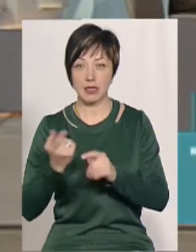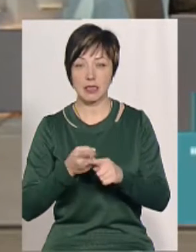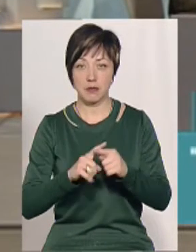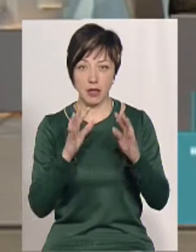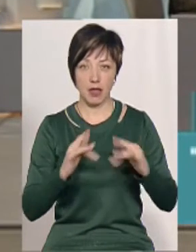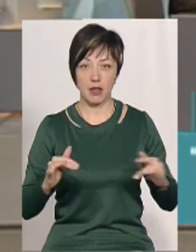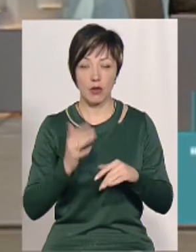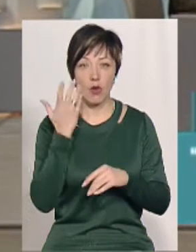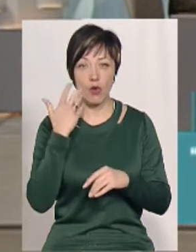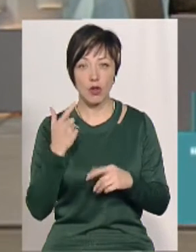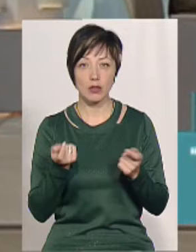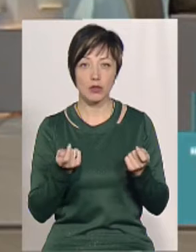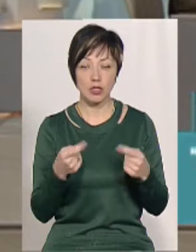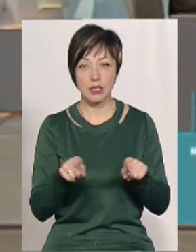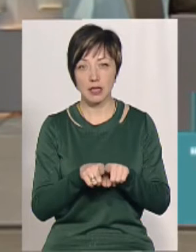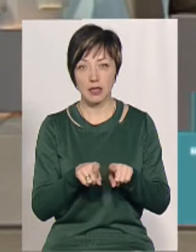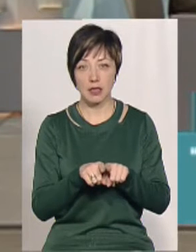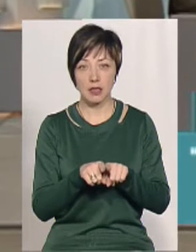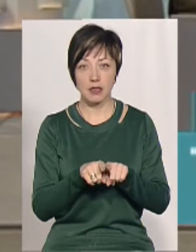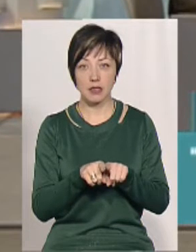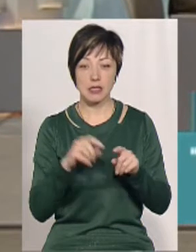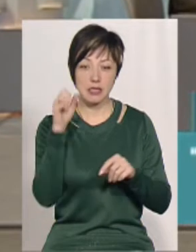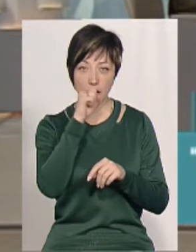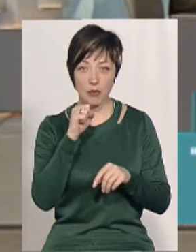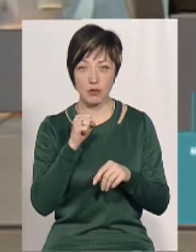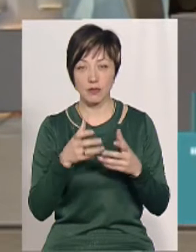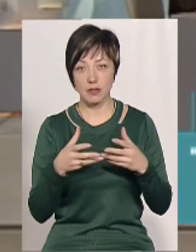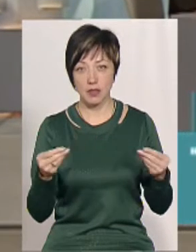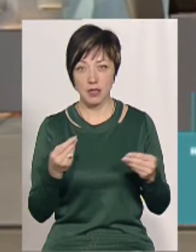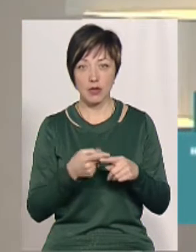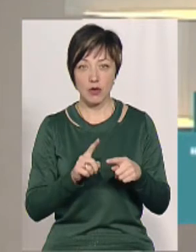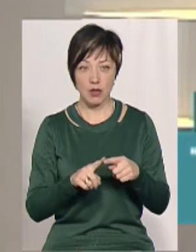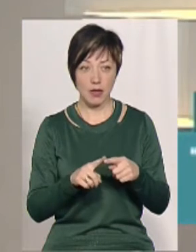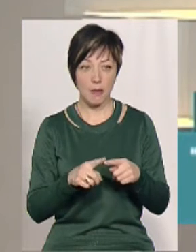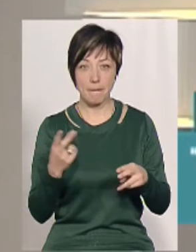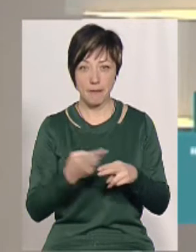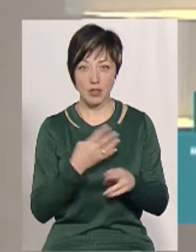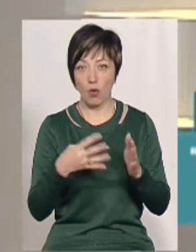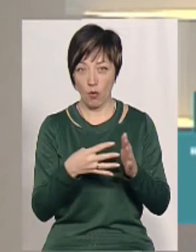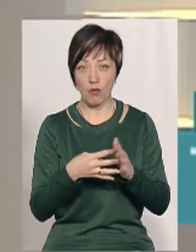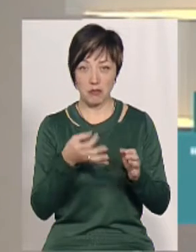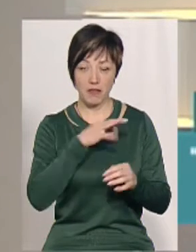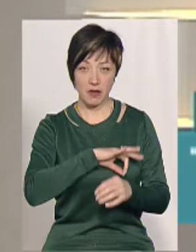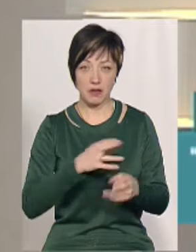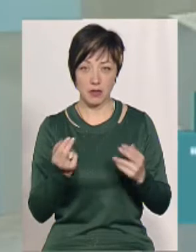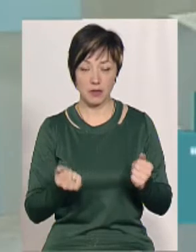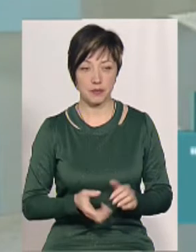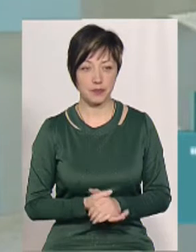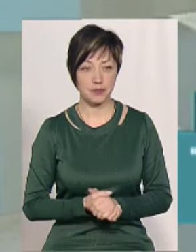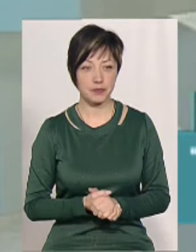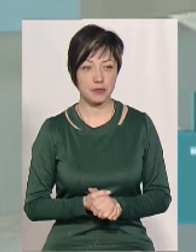ялинками, особливо, коли там трошки навісні заморозок, чи що. Це навіть, коли без голок, вони все одно можуть бути ефективні, так.